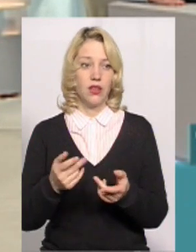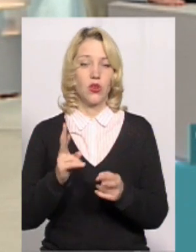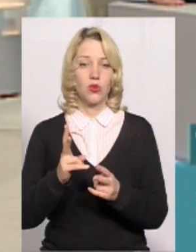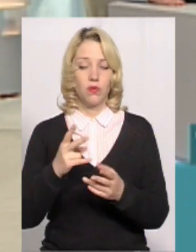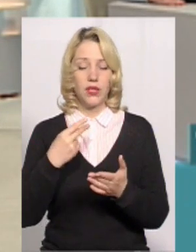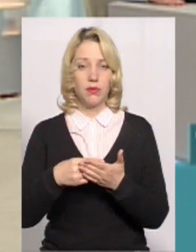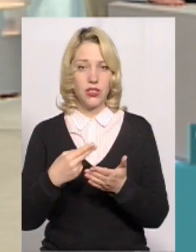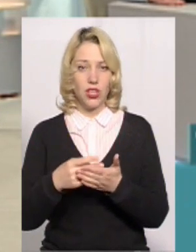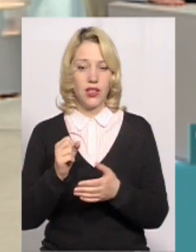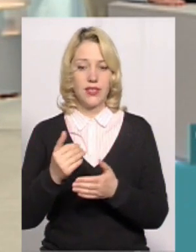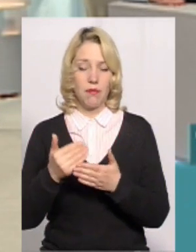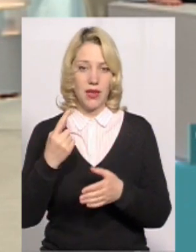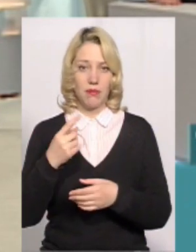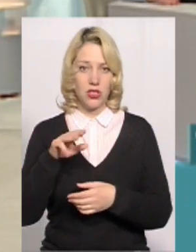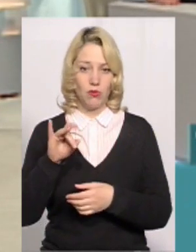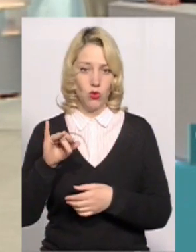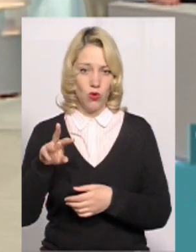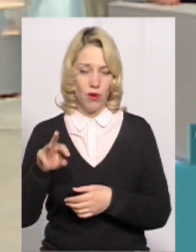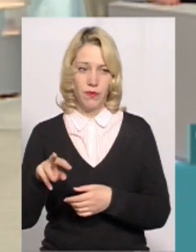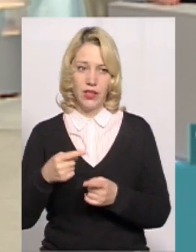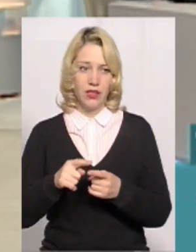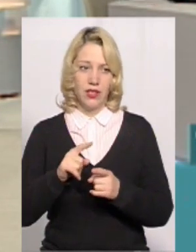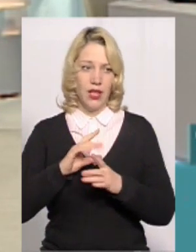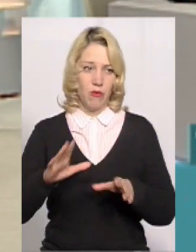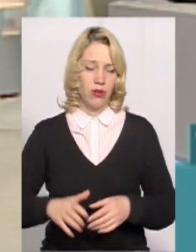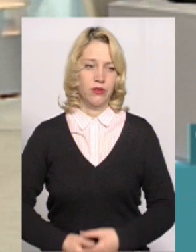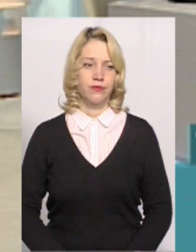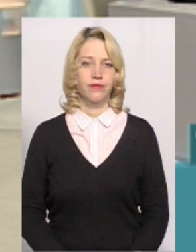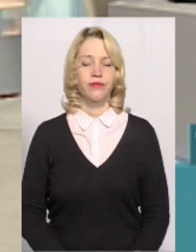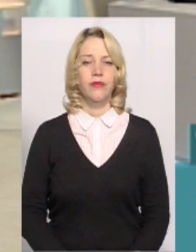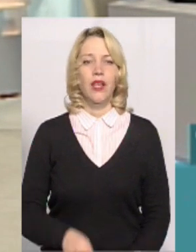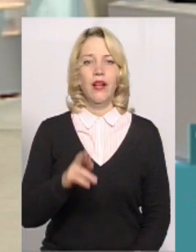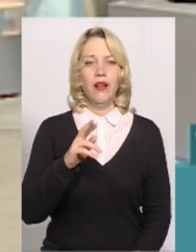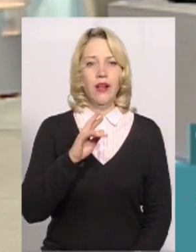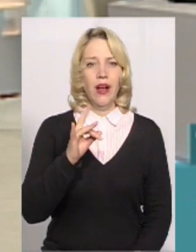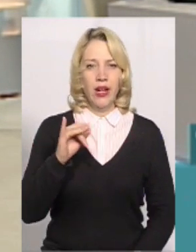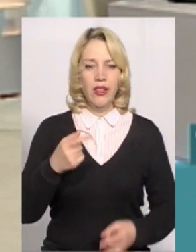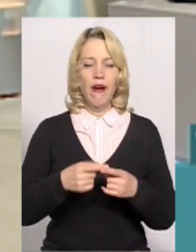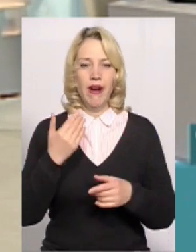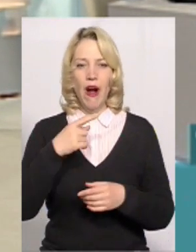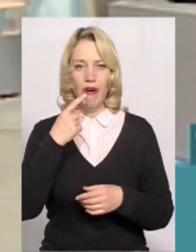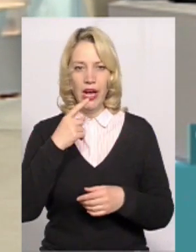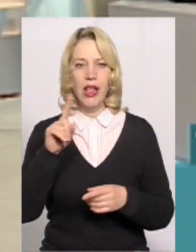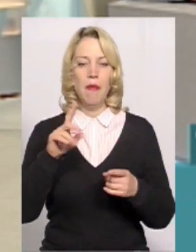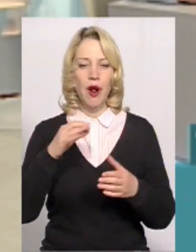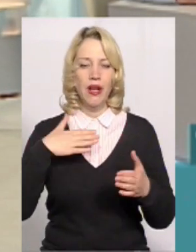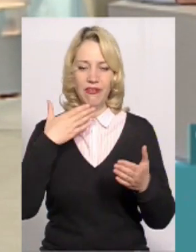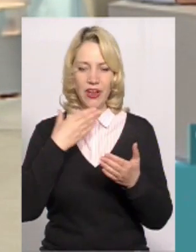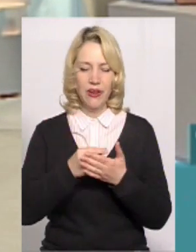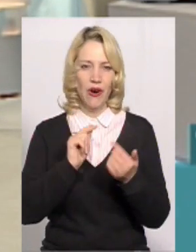передбачалися і перед першим туром, ну, мені здається, що їх не буде. Пані Альоно, на початку кампанії ви заявили про свою